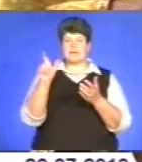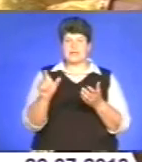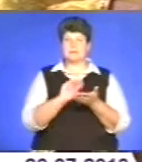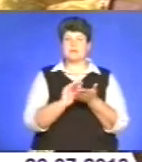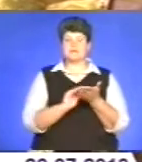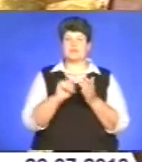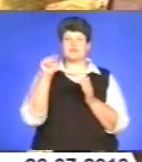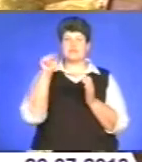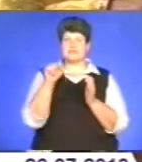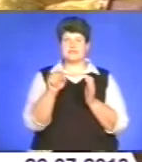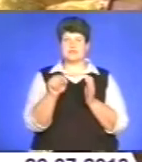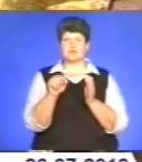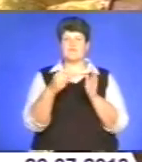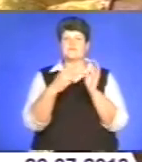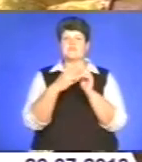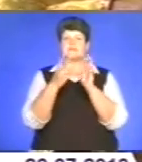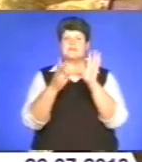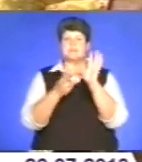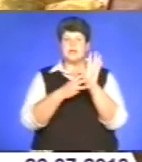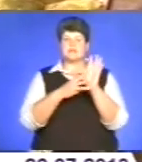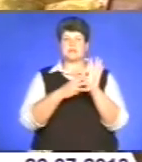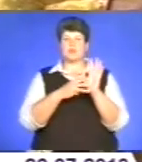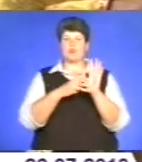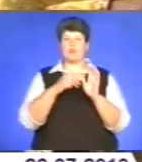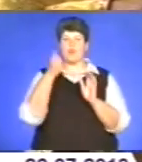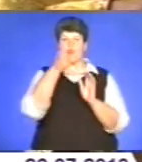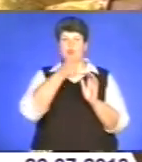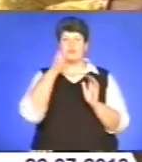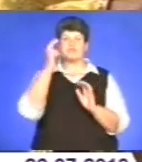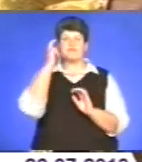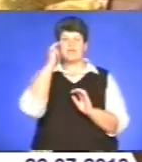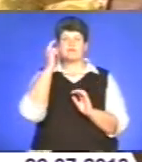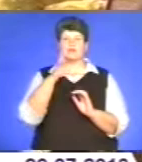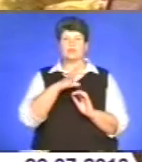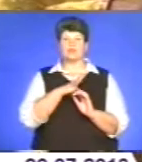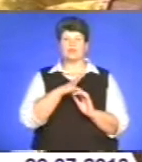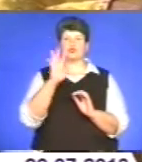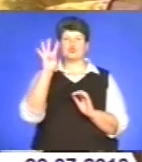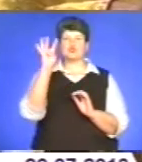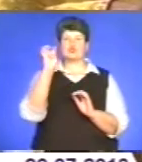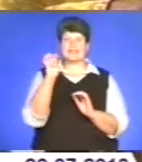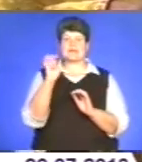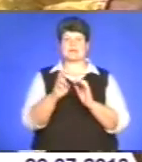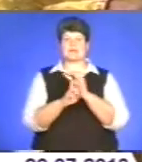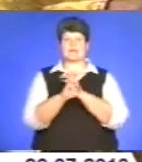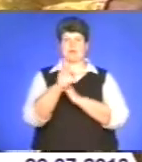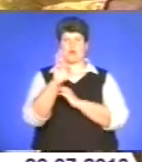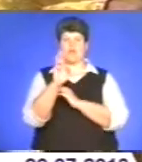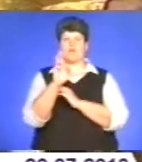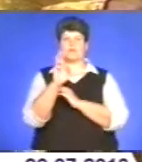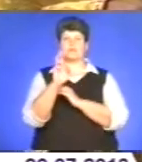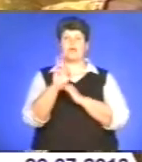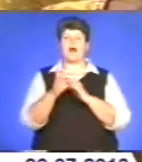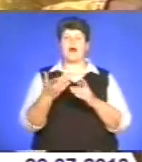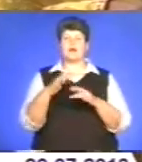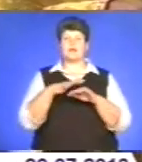1818 році в Києві було 400 церквів, а населення